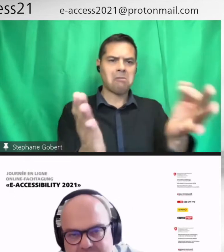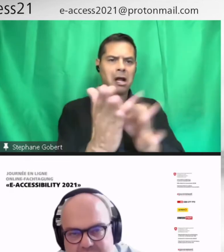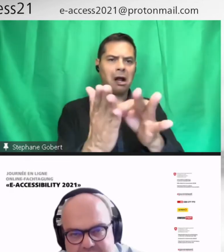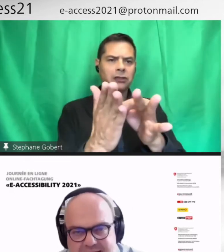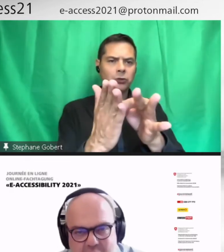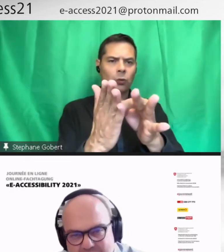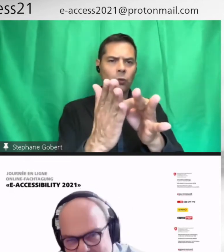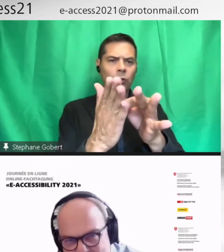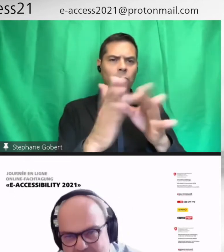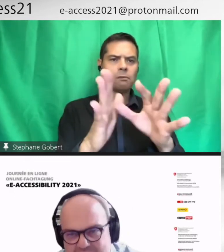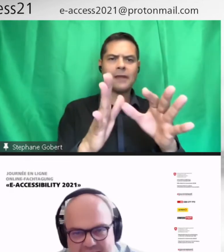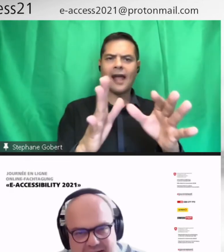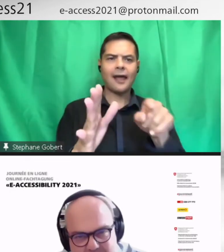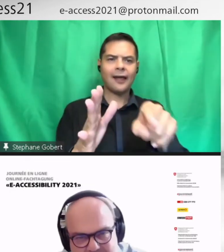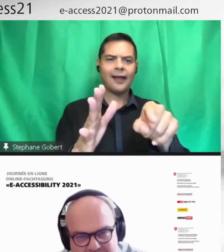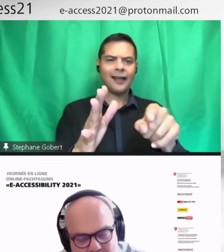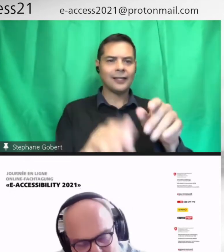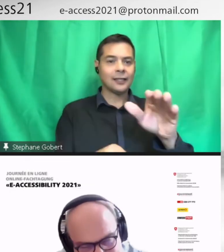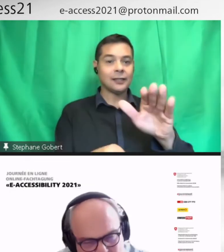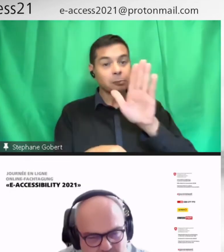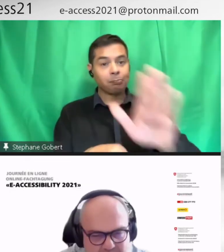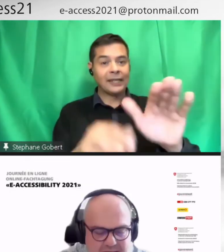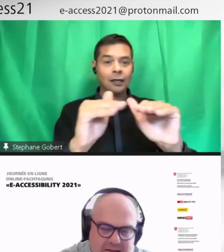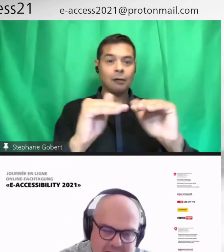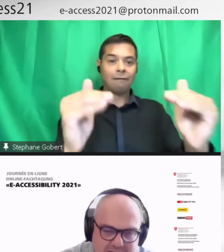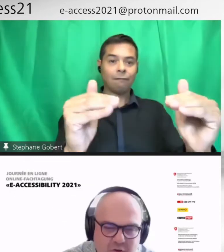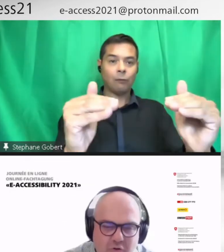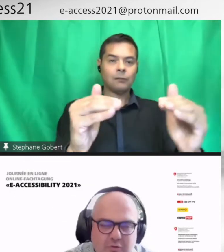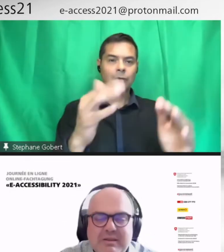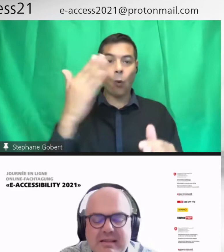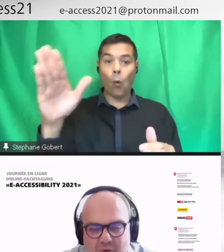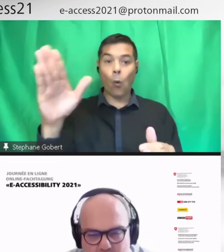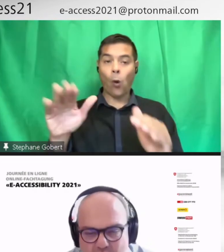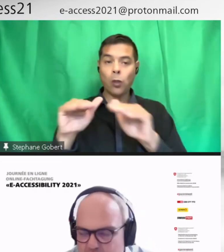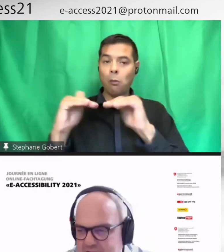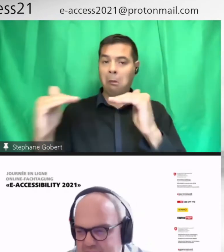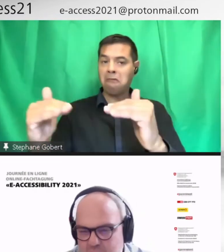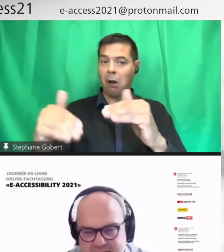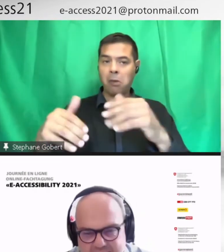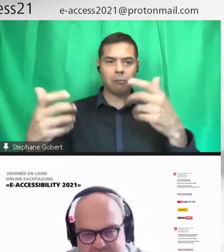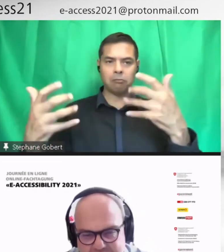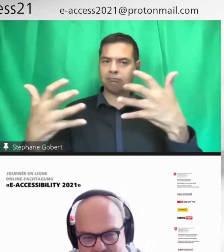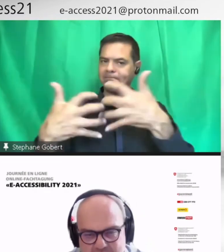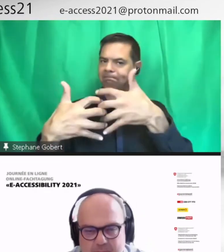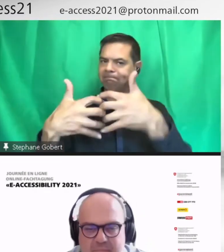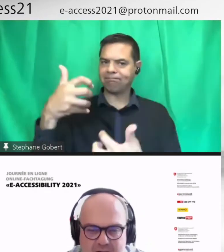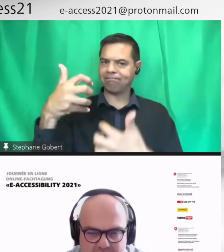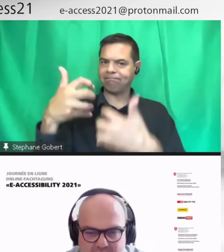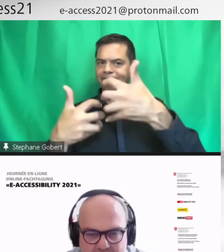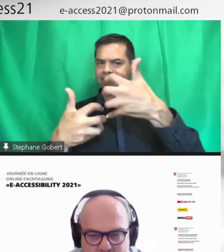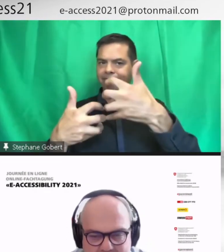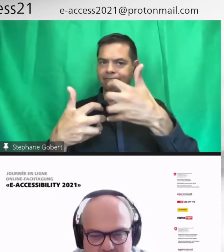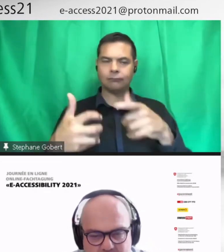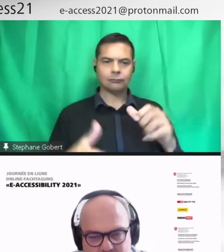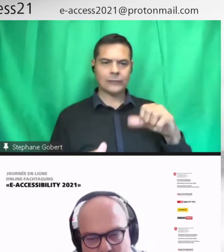textes. Donc, on a des limitations qu'on introduit qui rendent l'utilisation plus compliquée pour certains élèves. On a